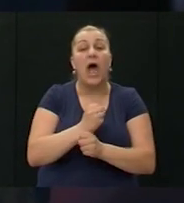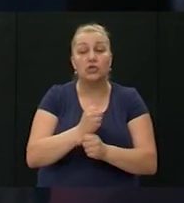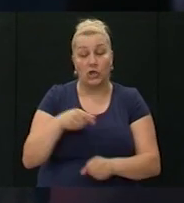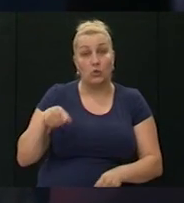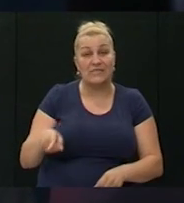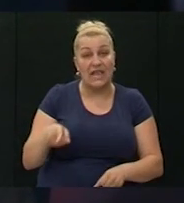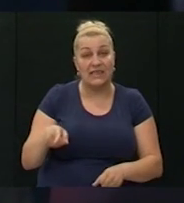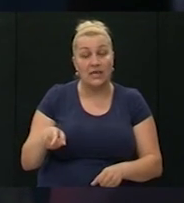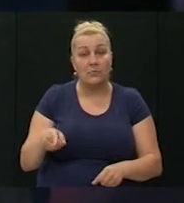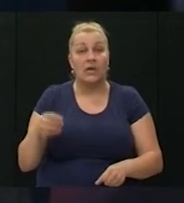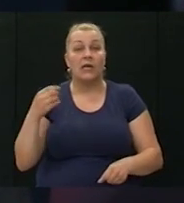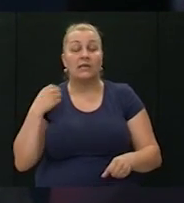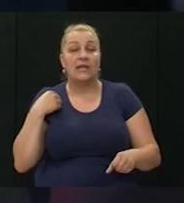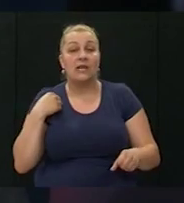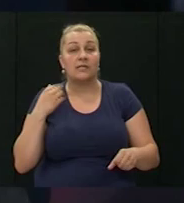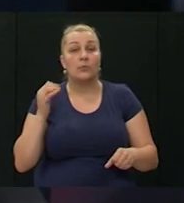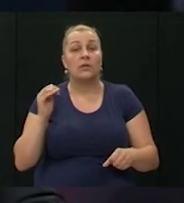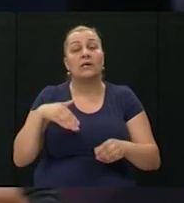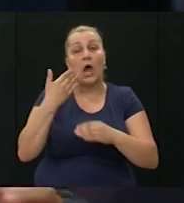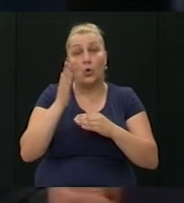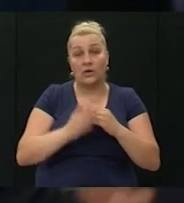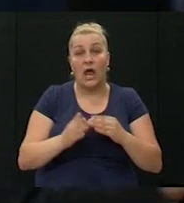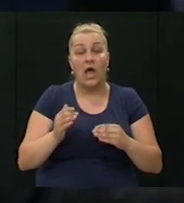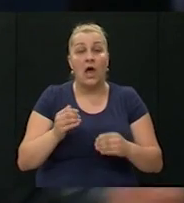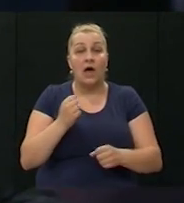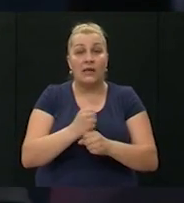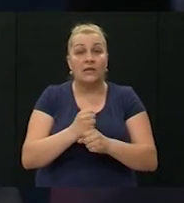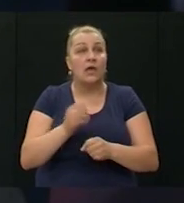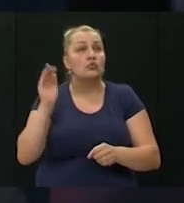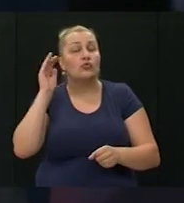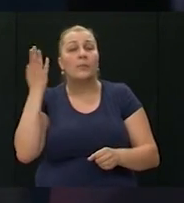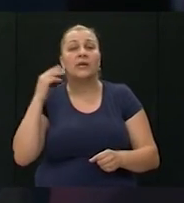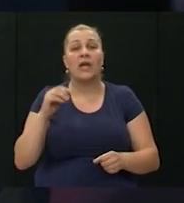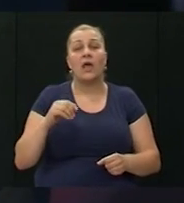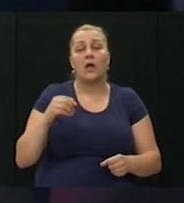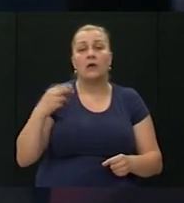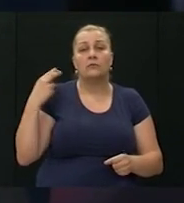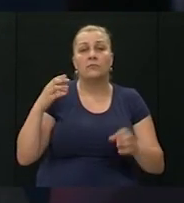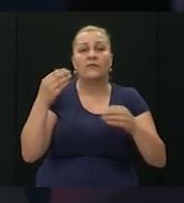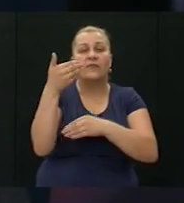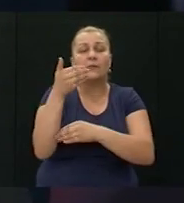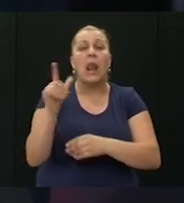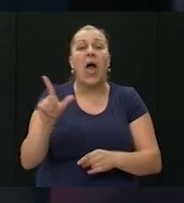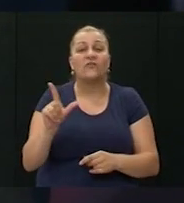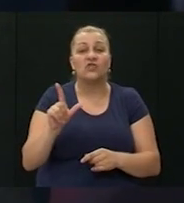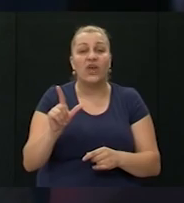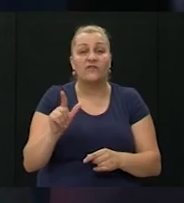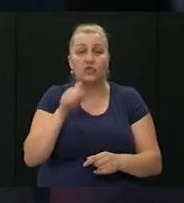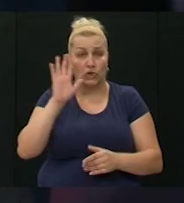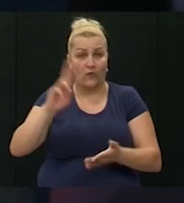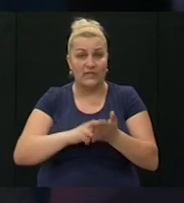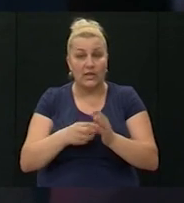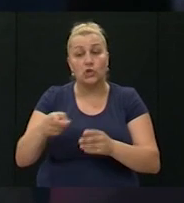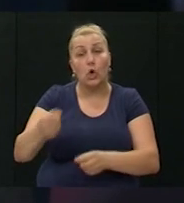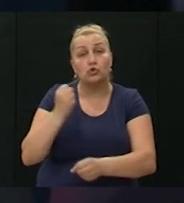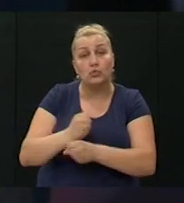poslije rata od Slavka Kralja koji je izvršio i kreirao to skupa sa poduzećem Lavčevići i mihovim tehničarom i